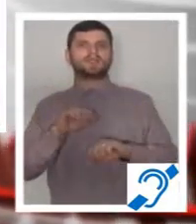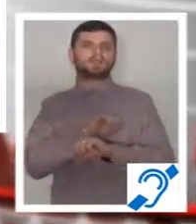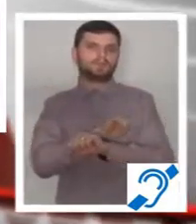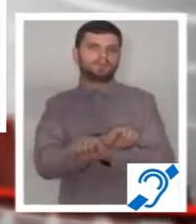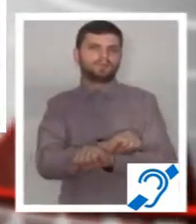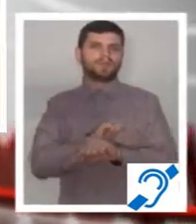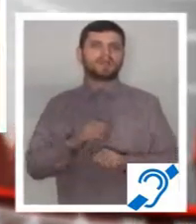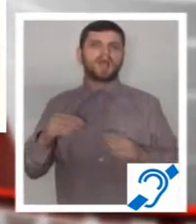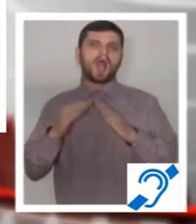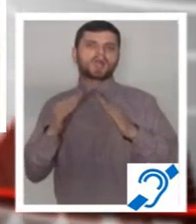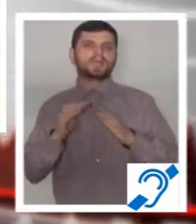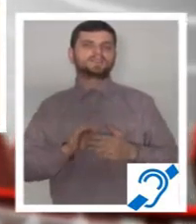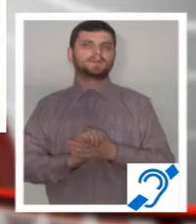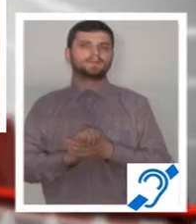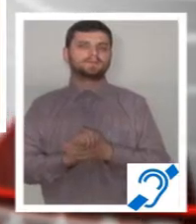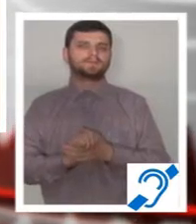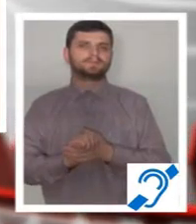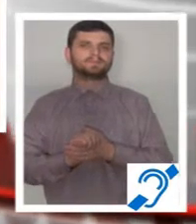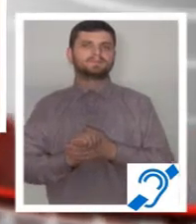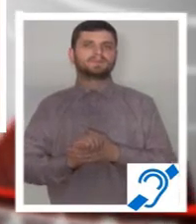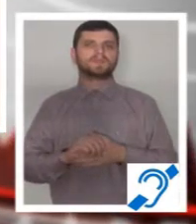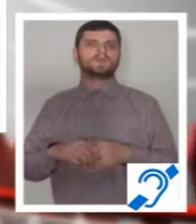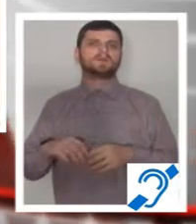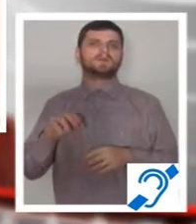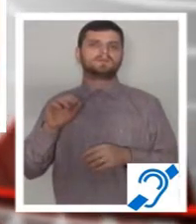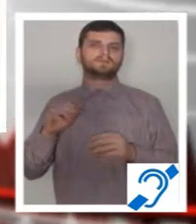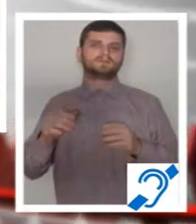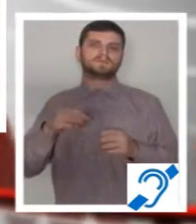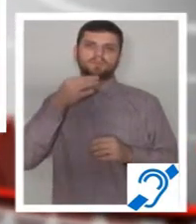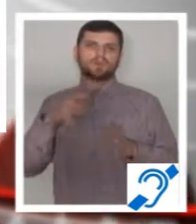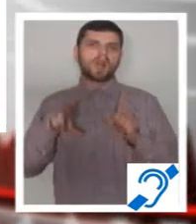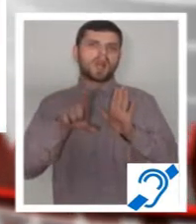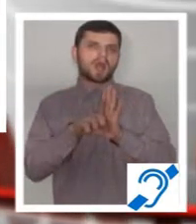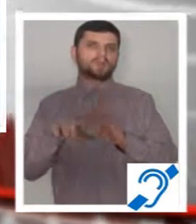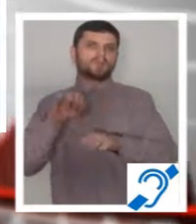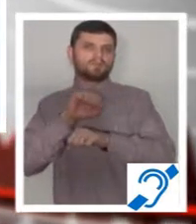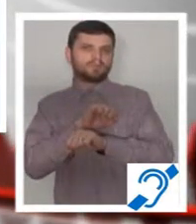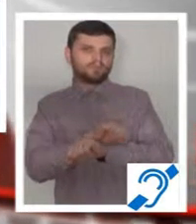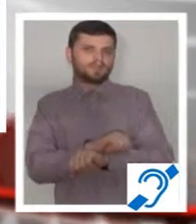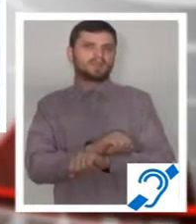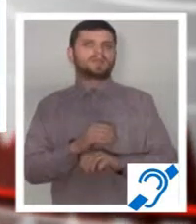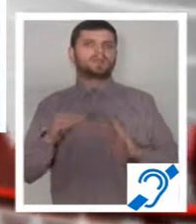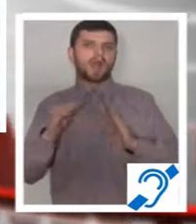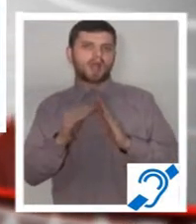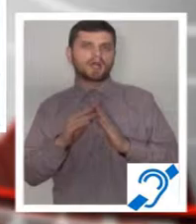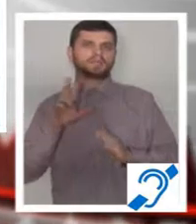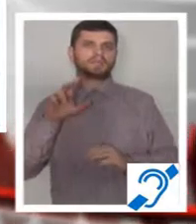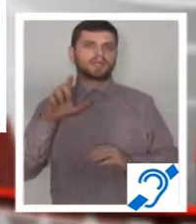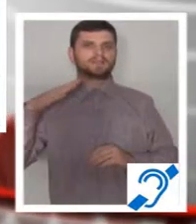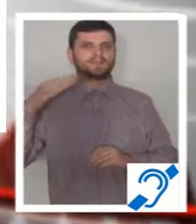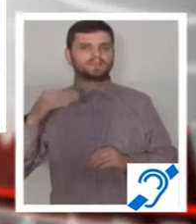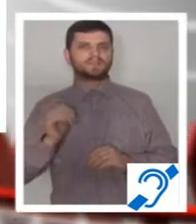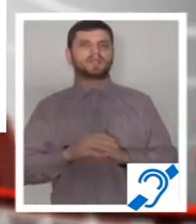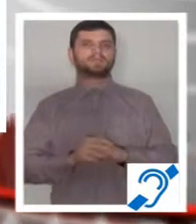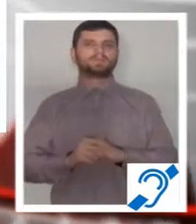penal reglementată de codul de procedură penală, având ca scop crearea cadrului procesual de administrare aprobatoriului, activitate care nu poate